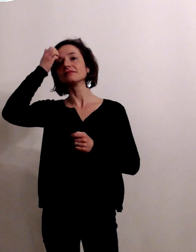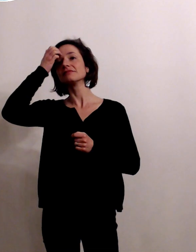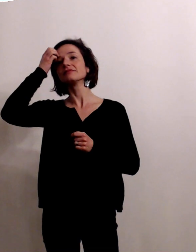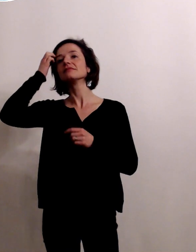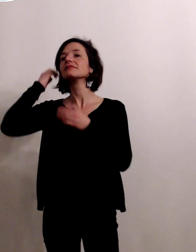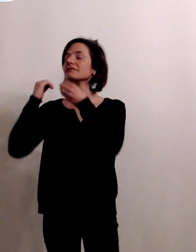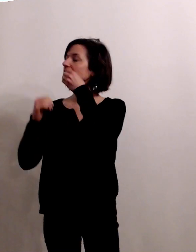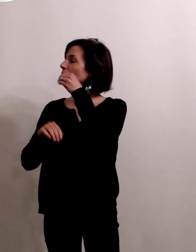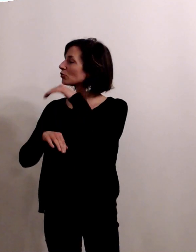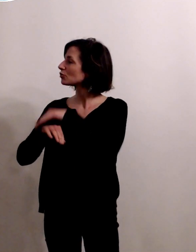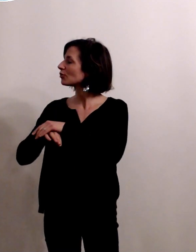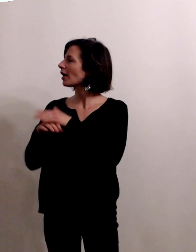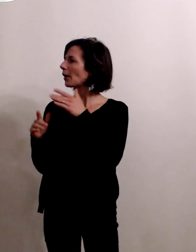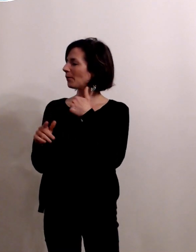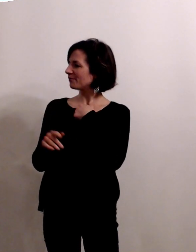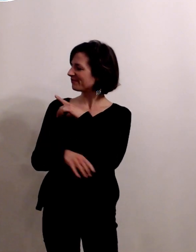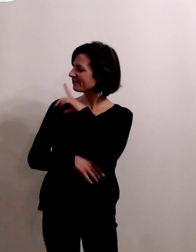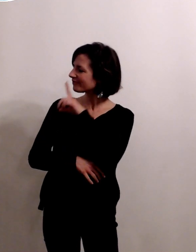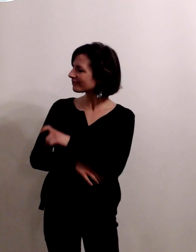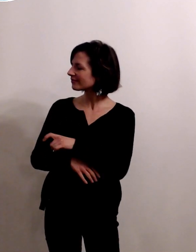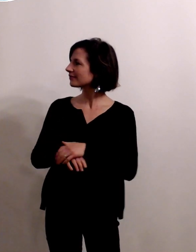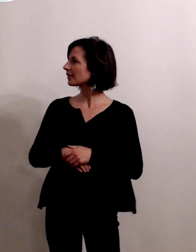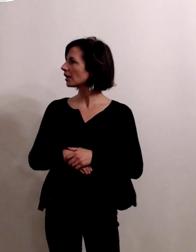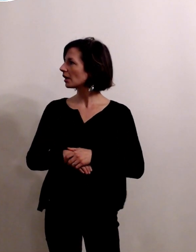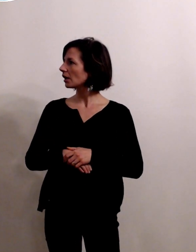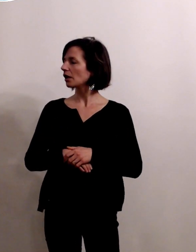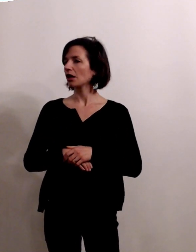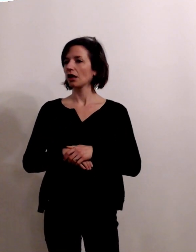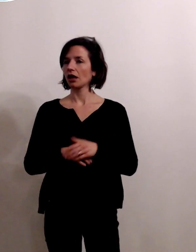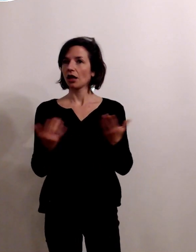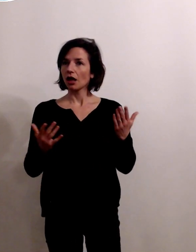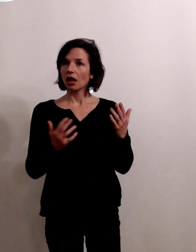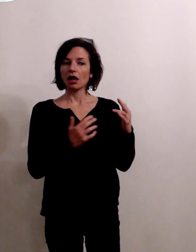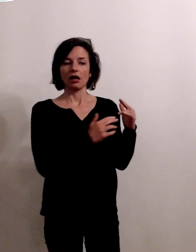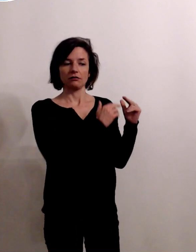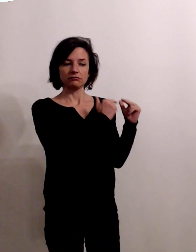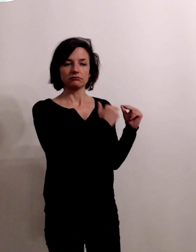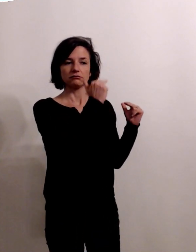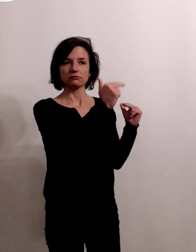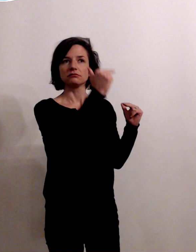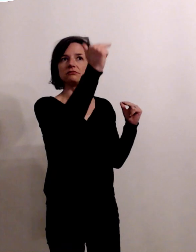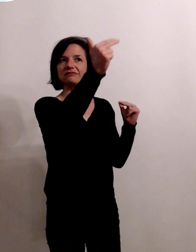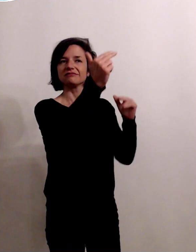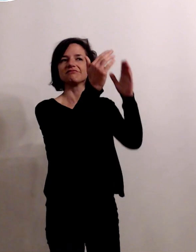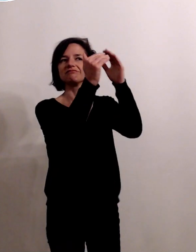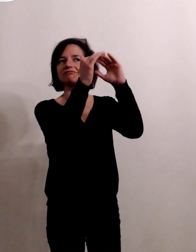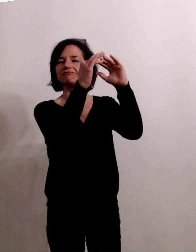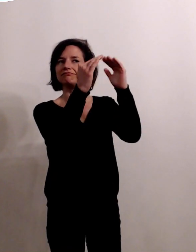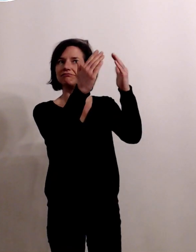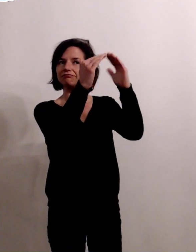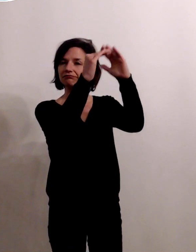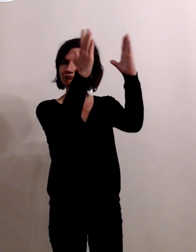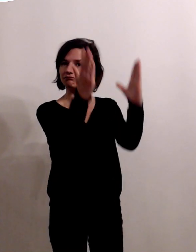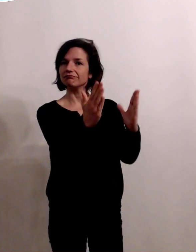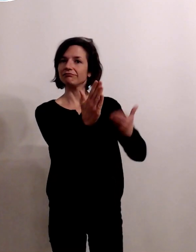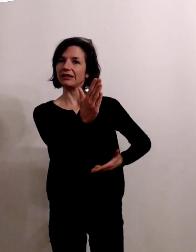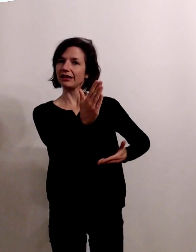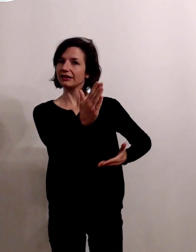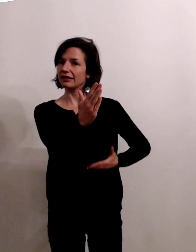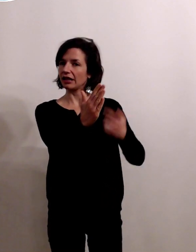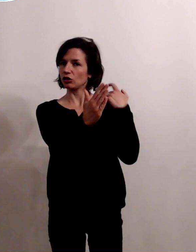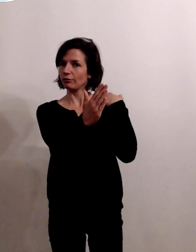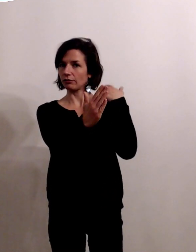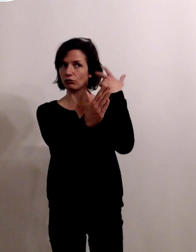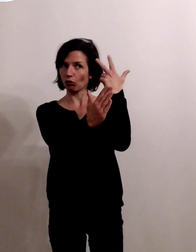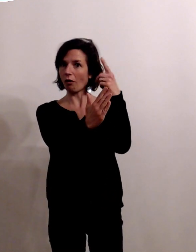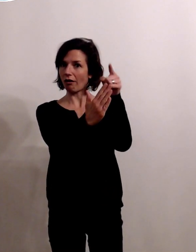bonsoir moi j'avais une question ce qui détermine aujourd'hui une maternité de type 3 par rapport à une maternité de type 2 c'est le service de réanimation